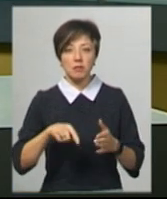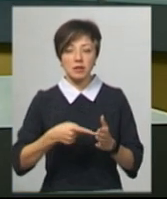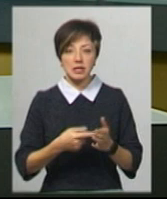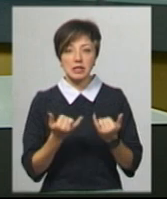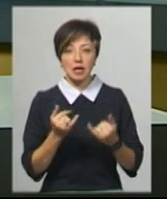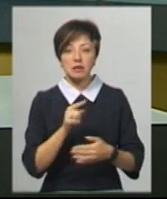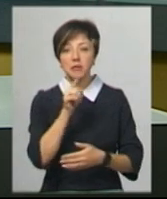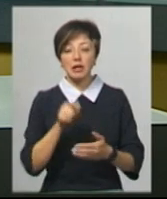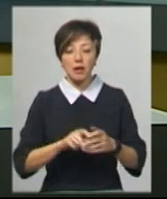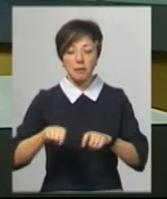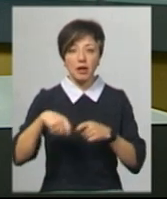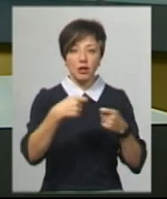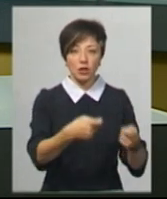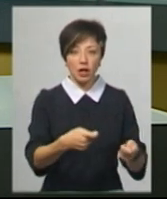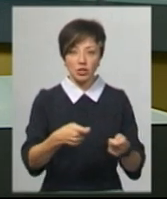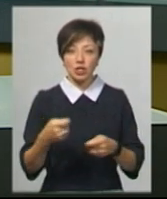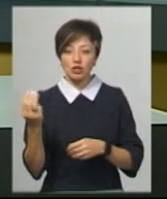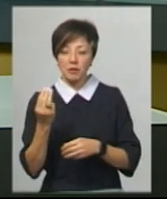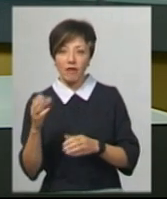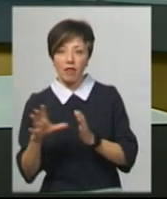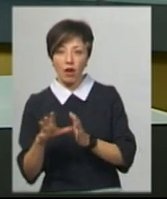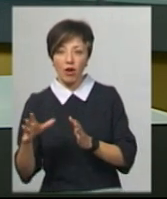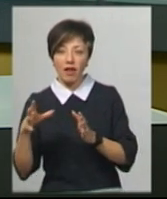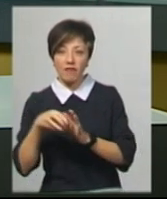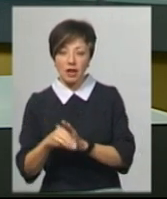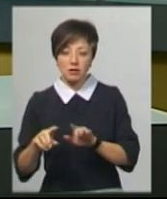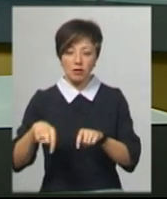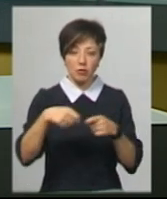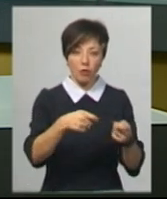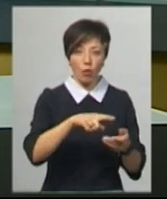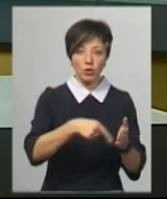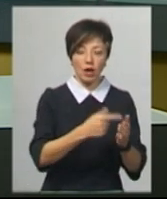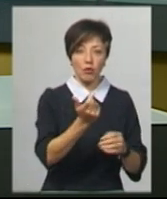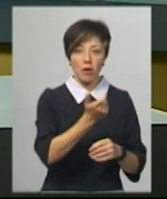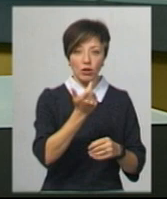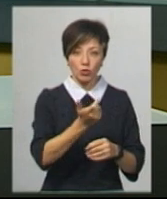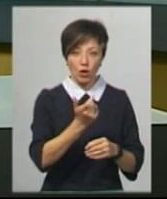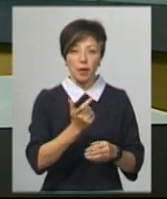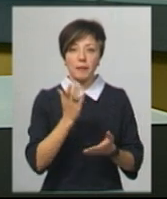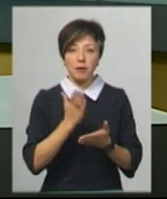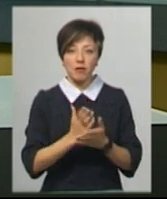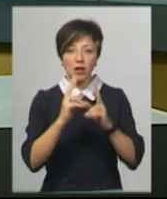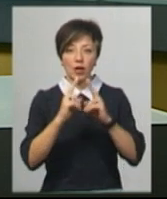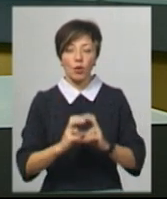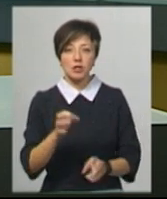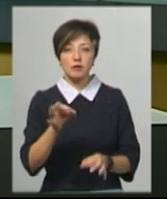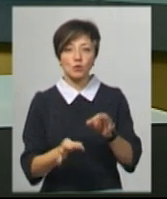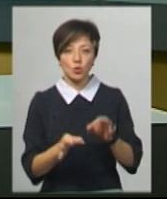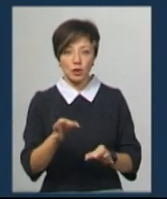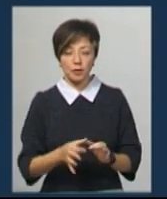питання щодо передачі майна ТОВ «Шепетівка Енергоінвест» у комунальне майно перебуває на розгляді у суді.